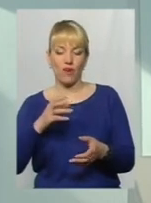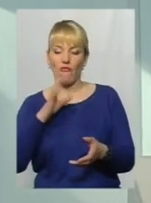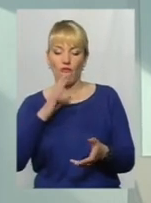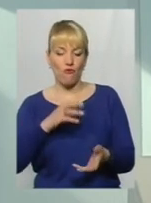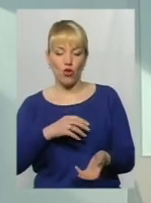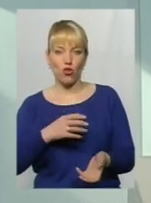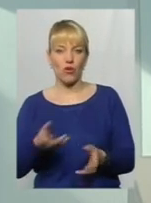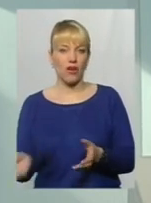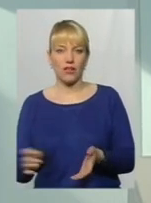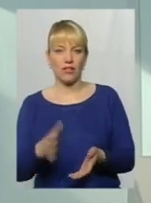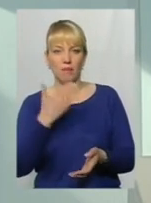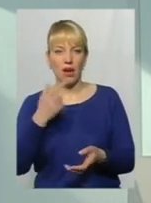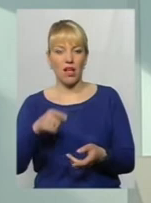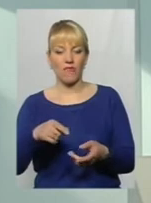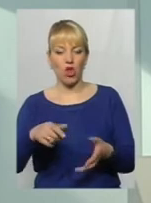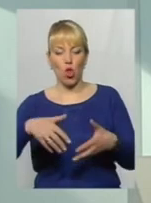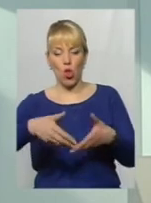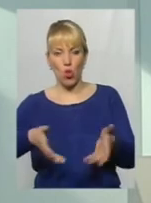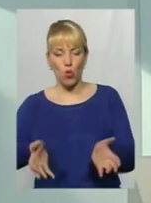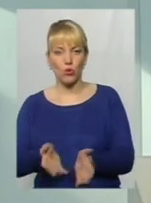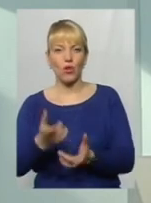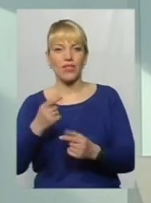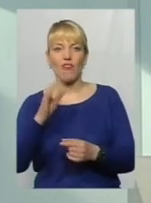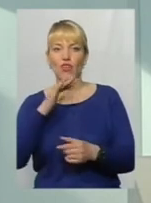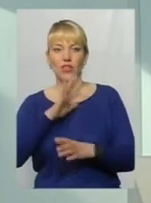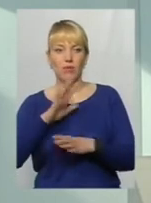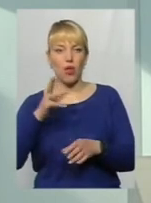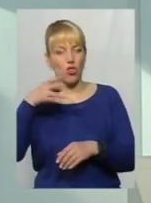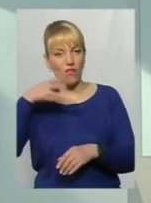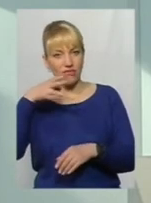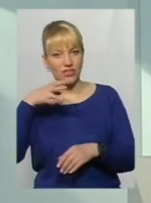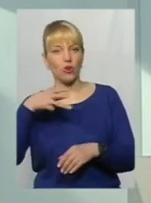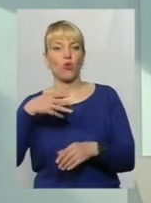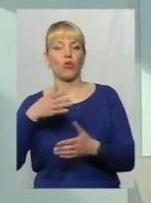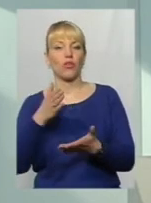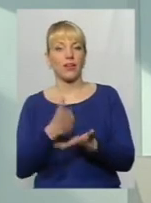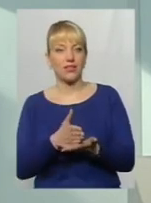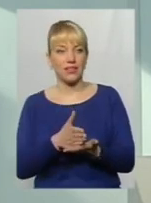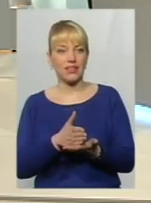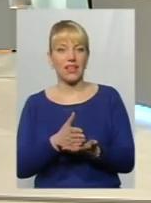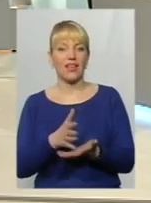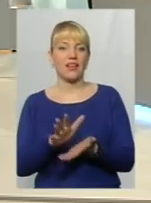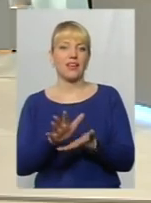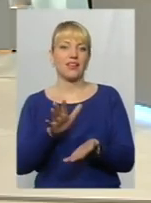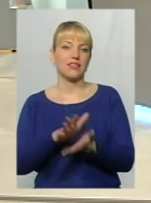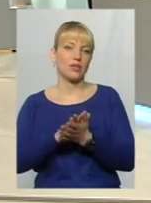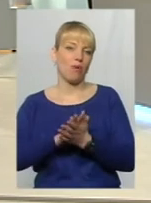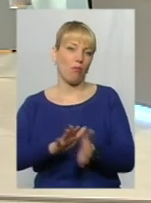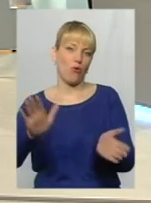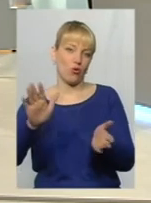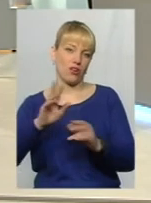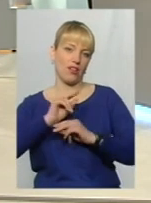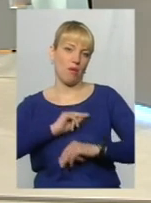вони кинули ще в лунку, що там води не було. Але відео засняли і споплюжили працівників.